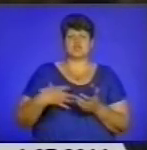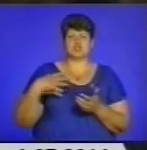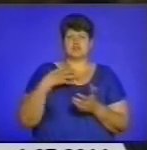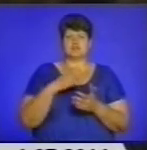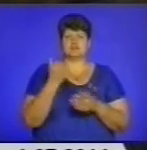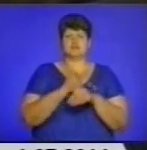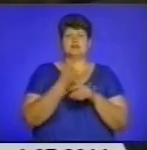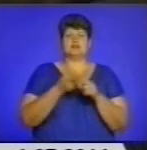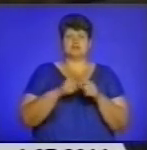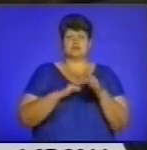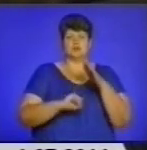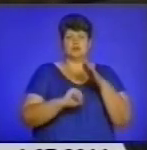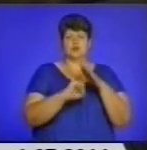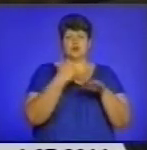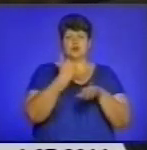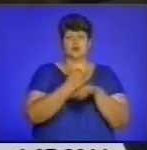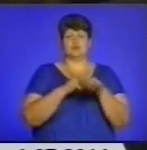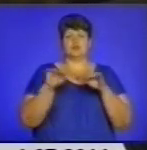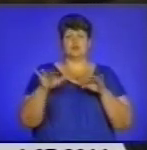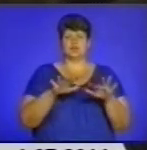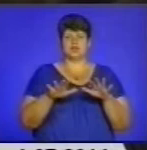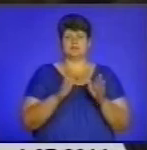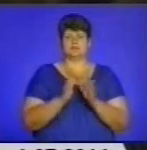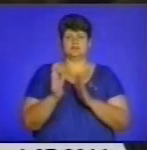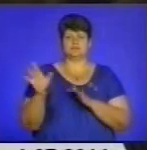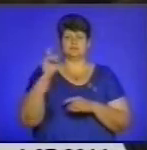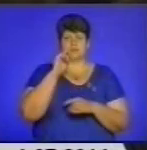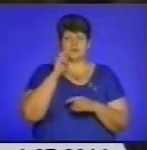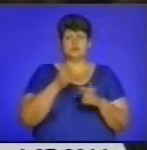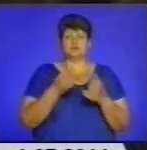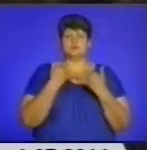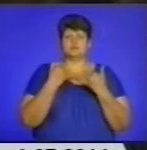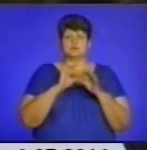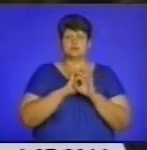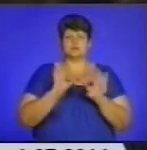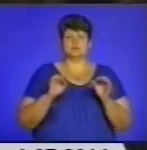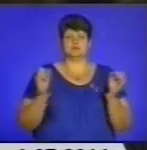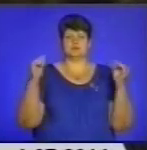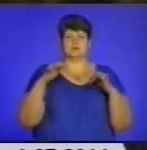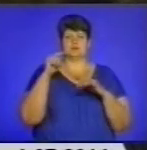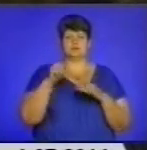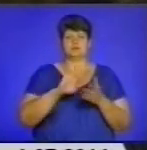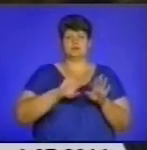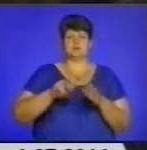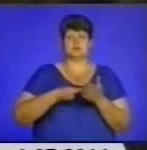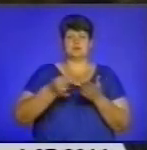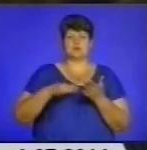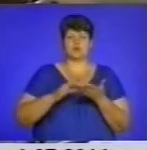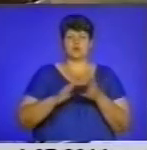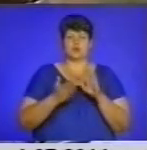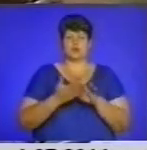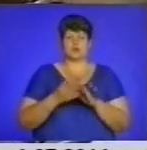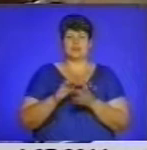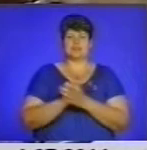стабільності в демократичній країні. Чудово, що ми зібралися тут одразу після підписання угоди про асоціацію з Європейським Союзом.